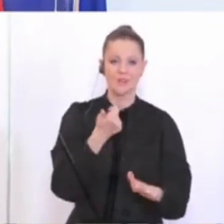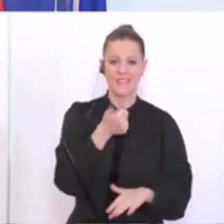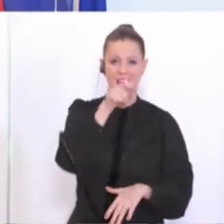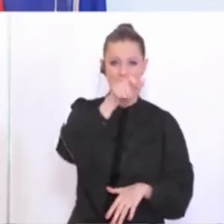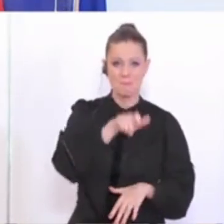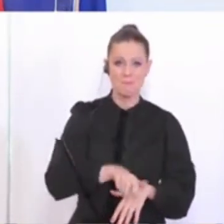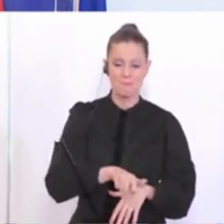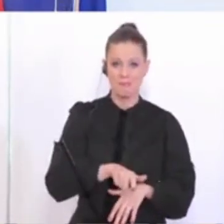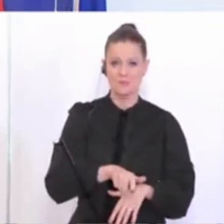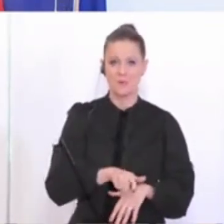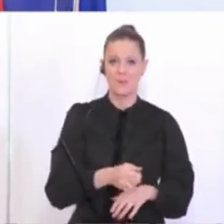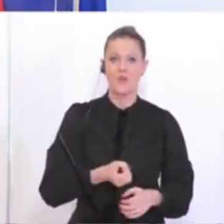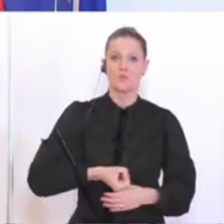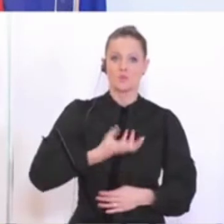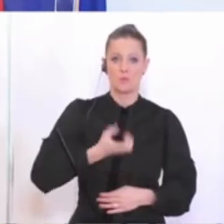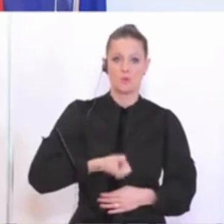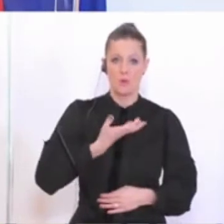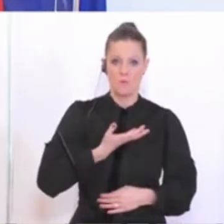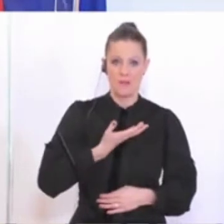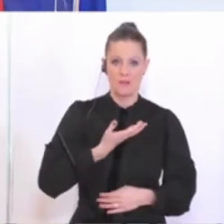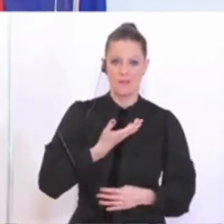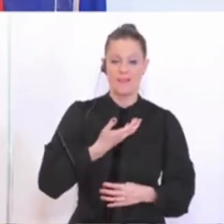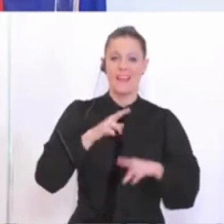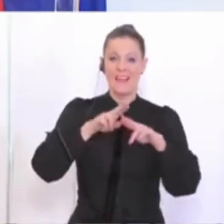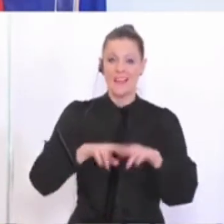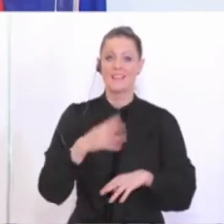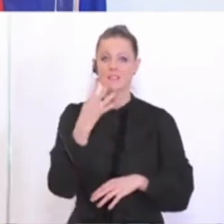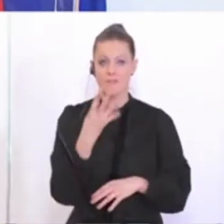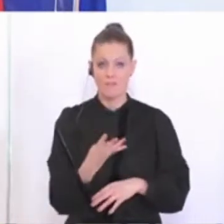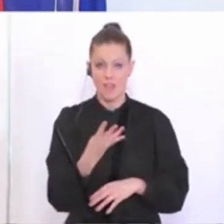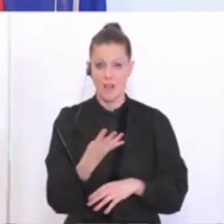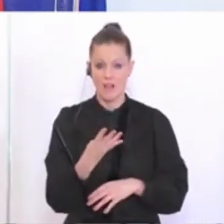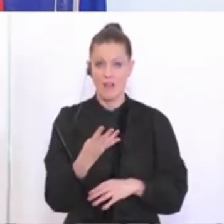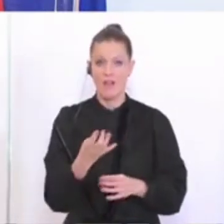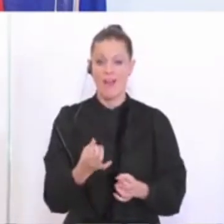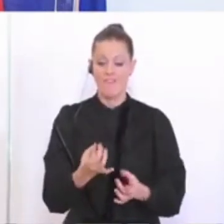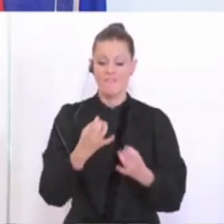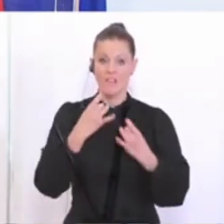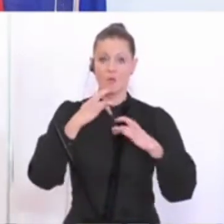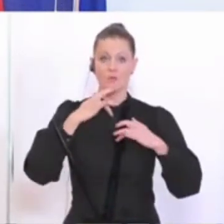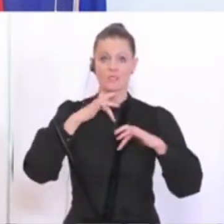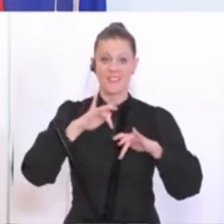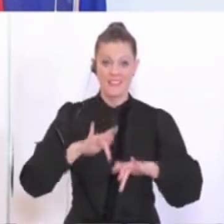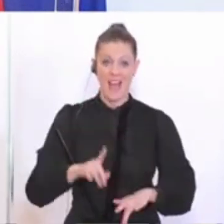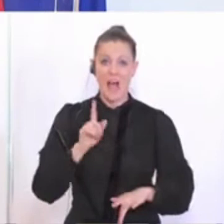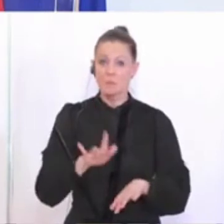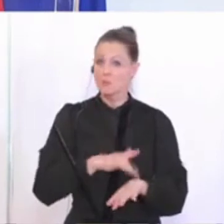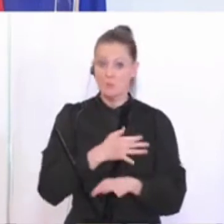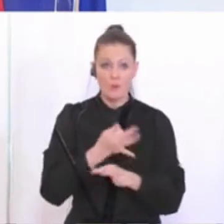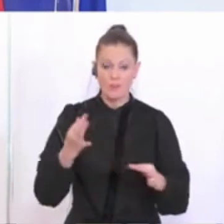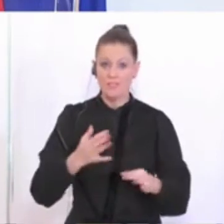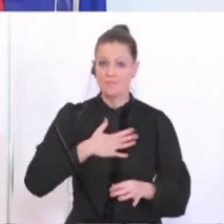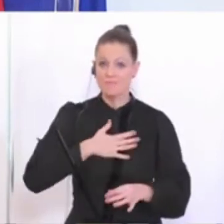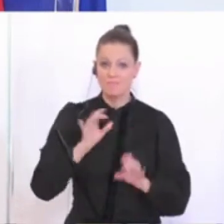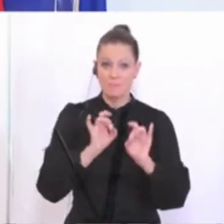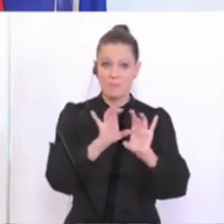Symptome. Das heißt vier andere tragen das Virus in sich, spüren es nicht und können andere massiv infizieren. genau das ist